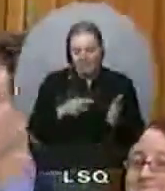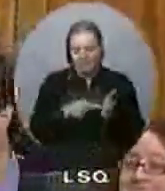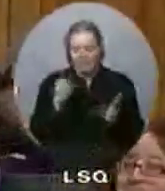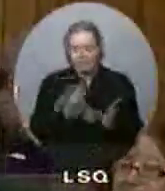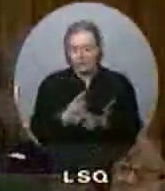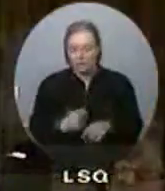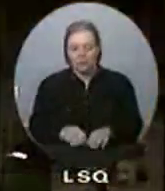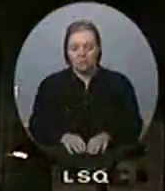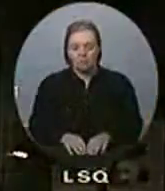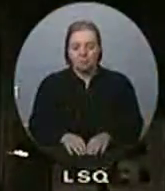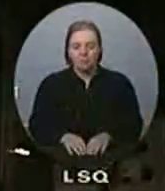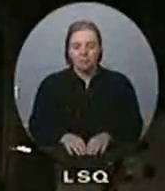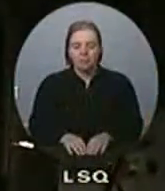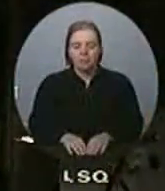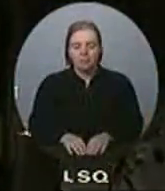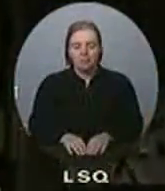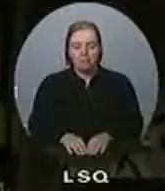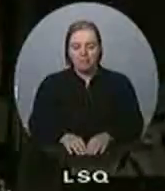Monsieur le Président,